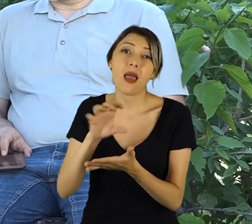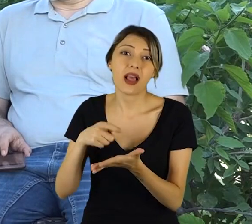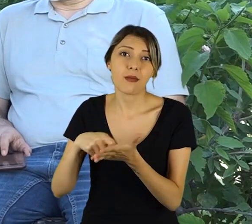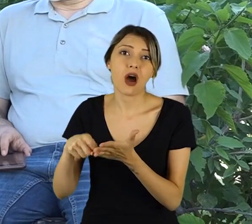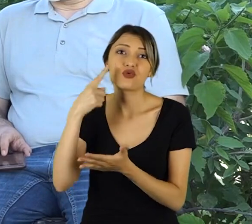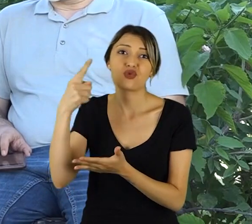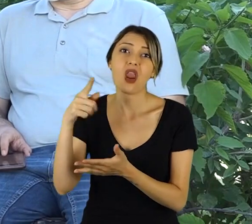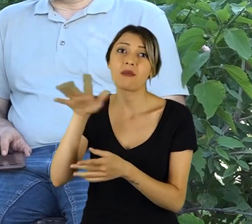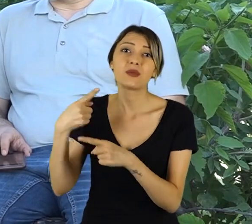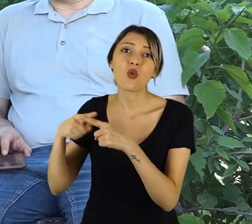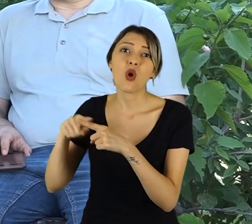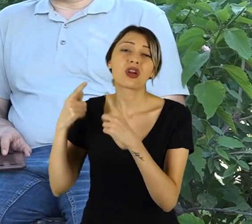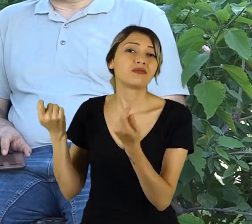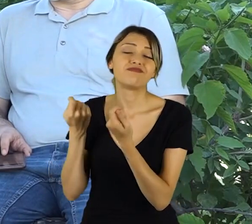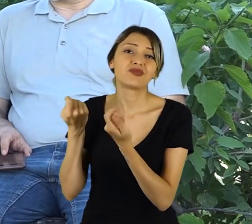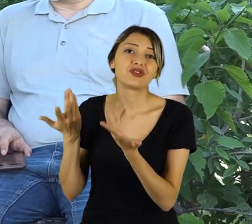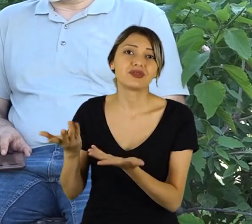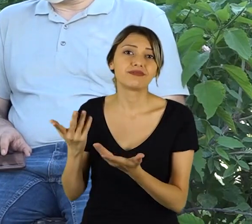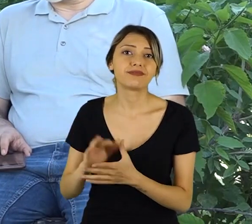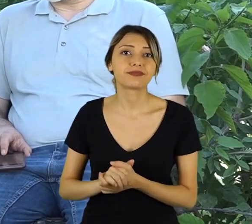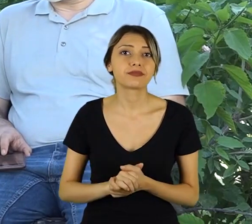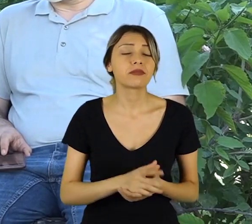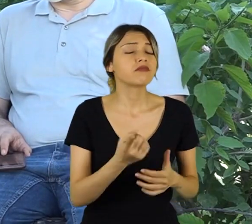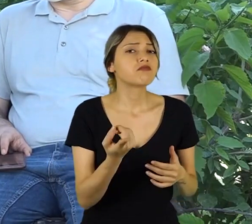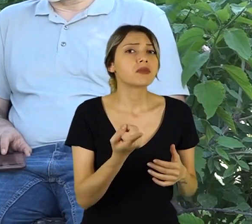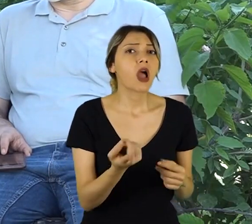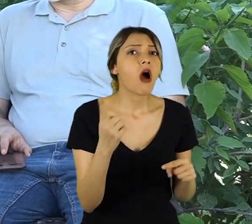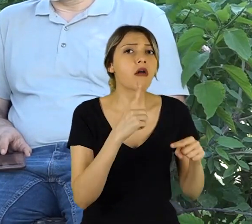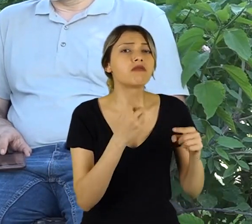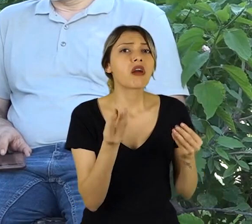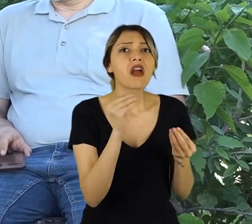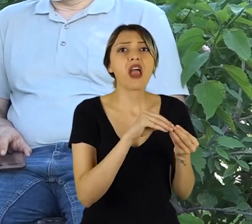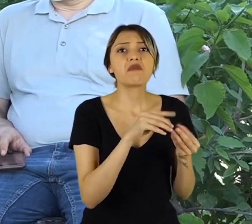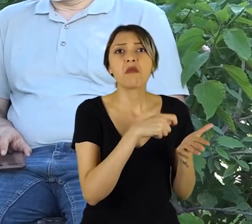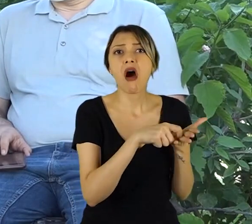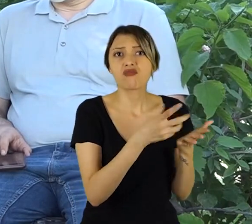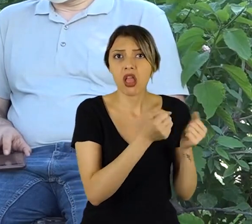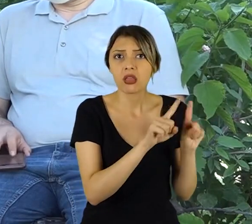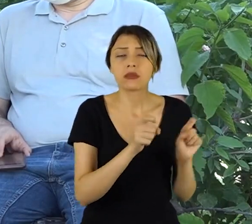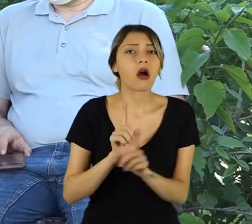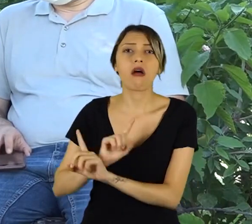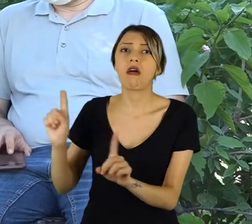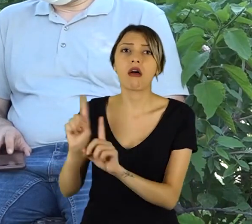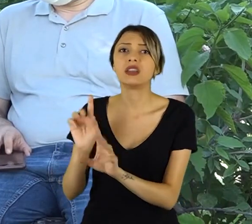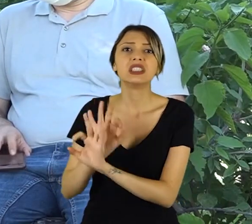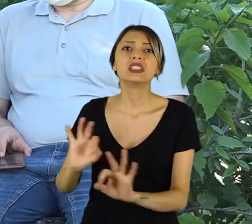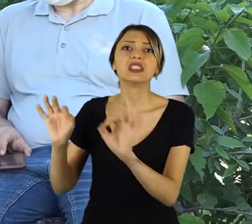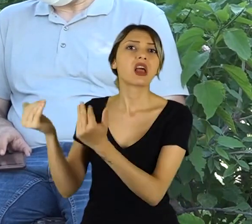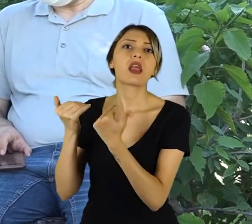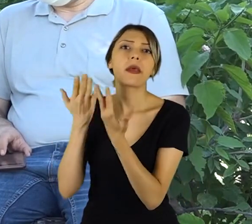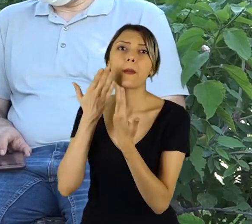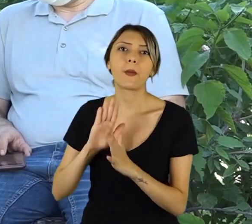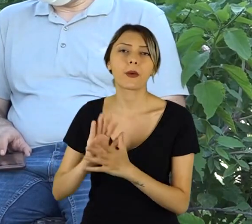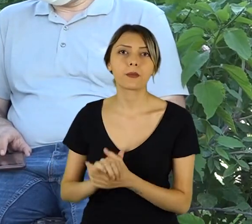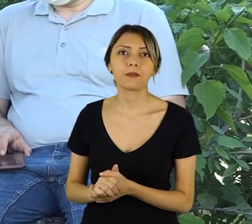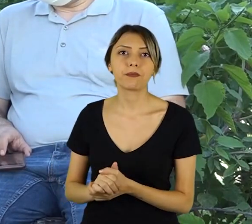diye. Bu dönemde ekstradan herhangi bir maaş aldınız mı? Hayır. Hayır. Hiçbir destek, hiçbir şey aldım.